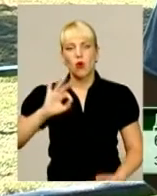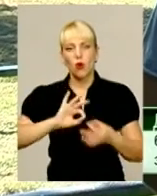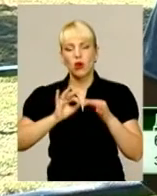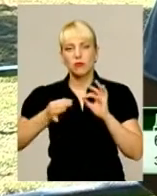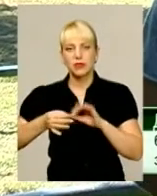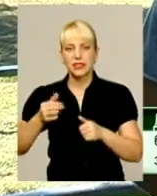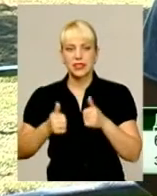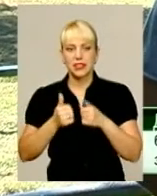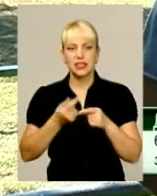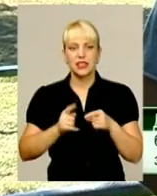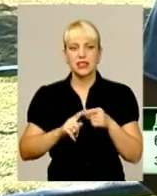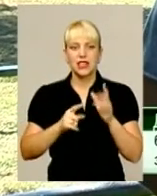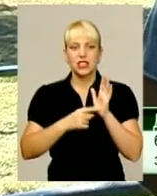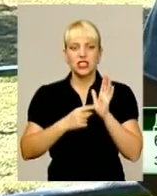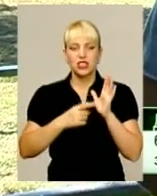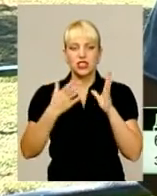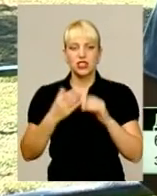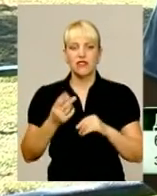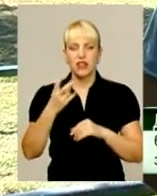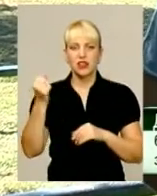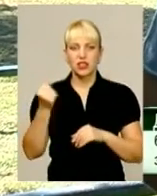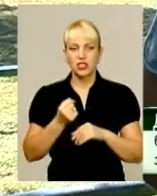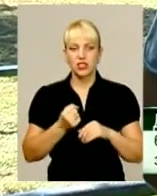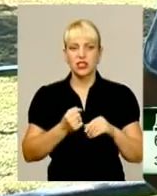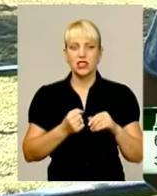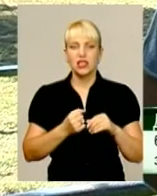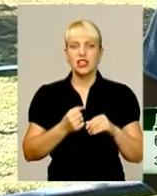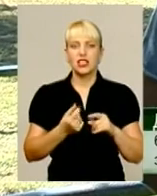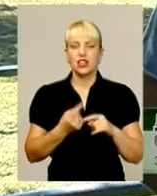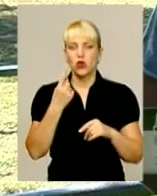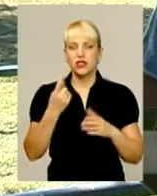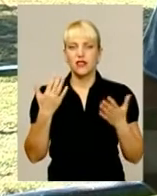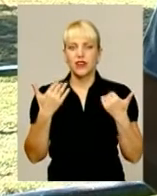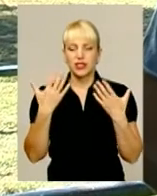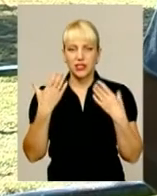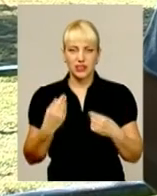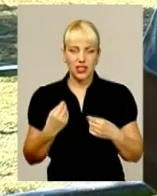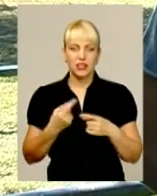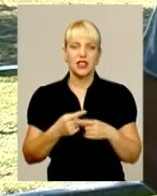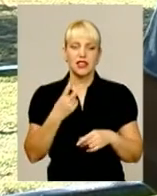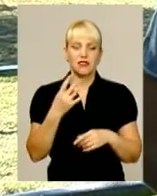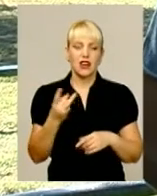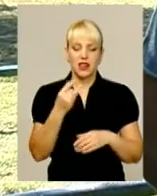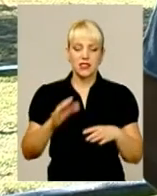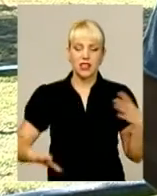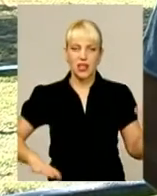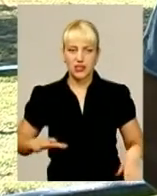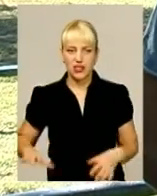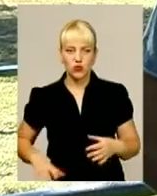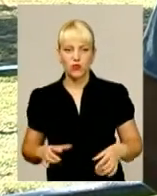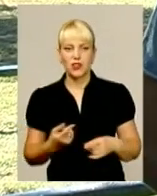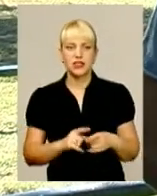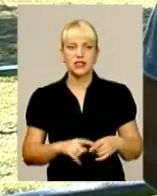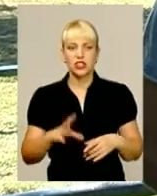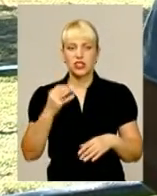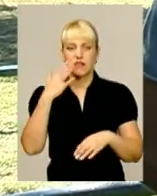шість днів на тиждень, семи. Один вихідний, по два рази на тренування. Це ще